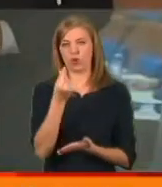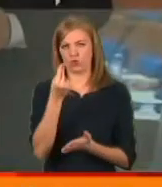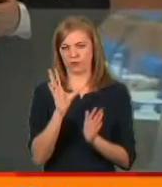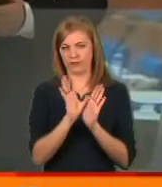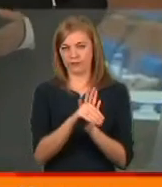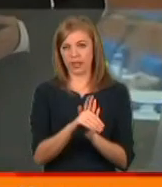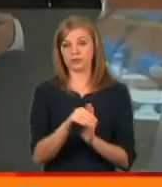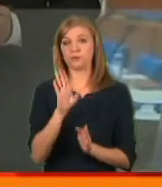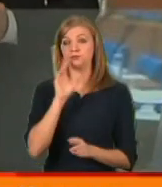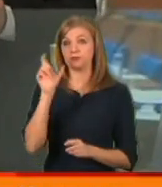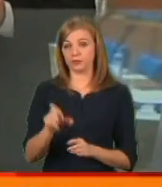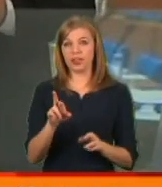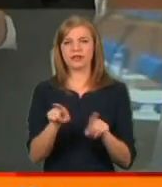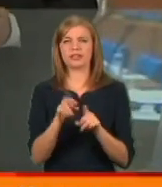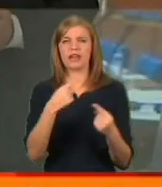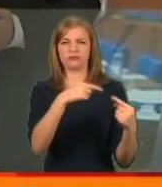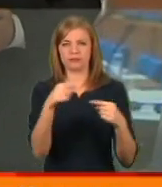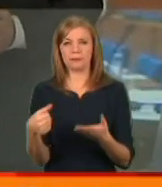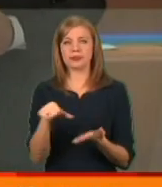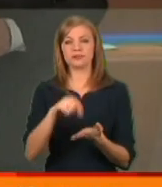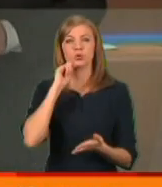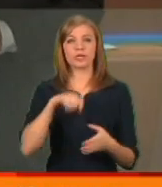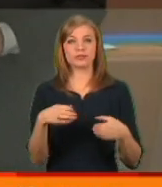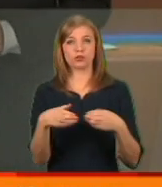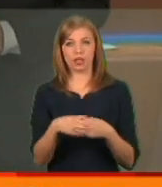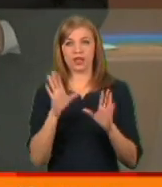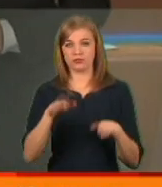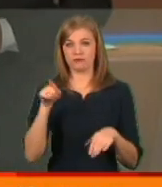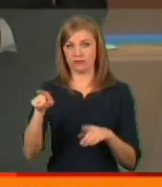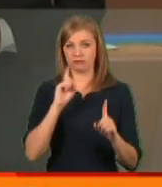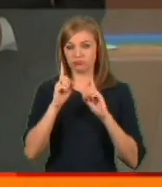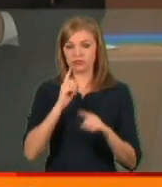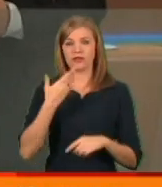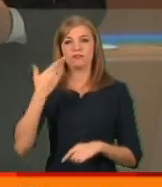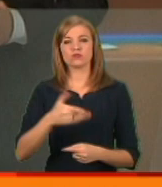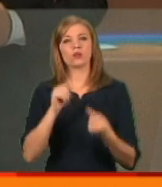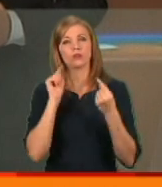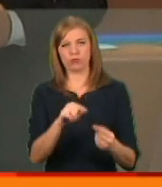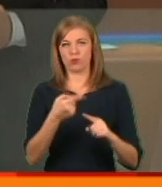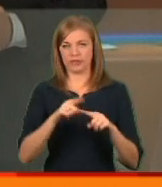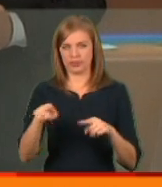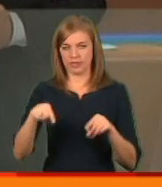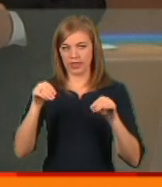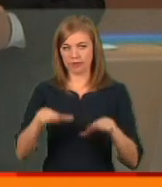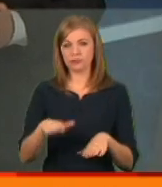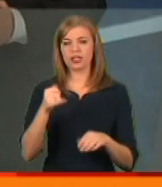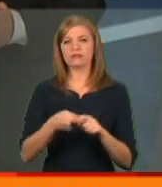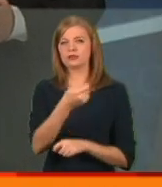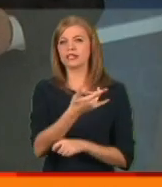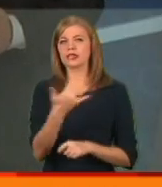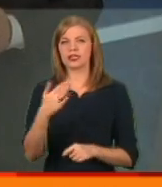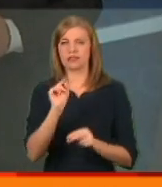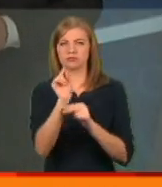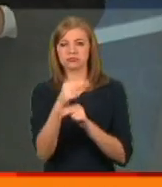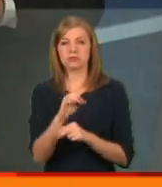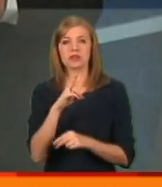внесок. Олена Сотник, як і здебільшого інші представники української делегації в парі, виступали проти цієї резолюції. Подали кілька десят